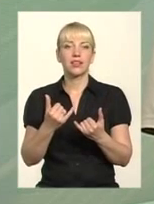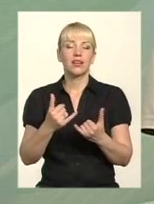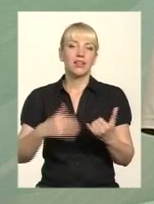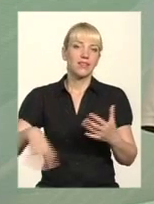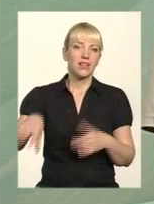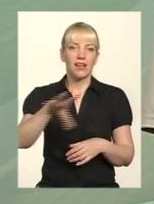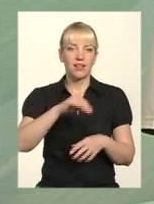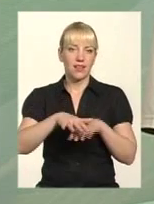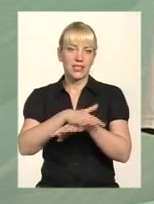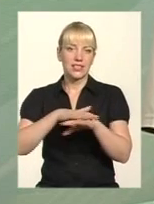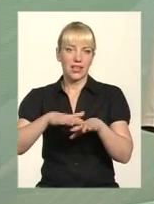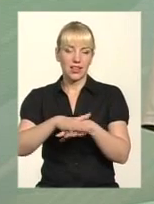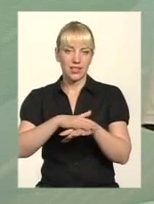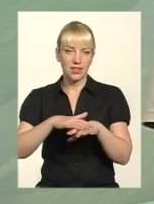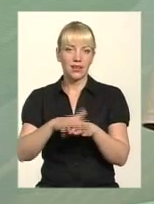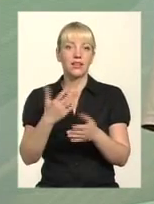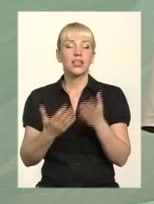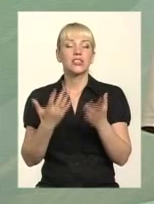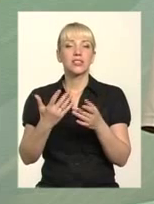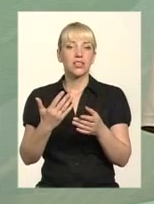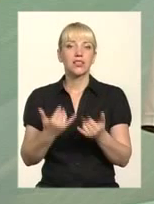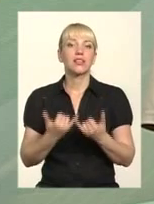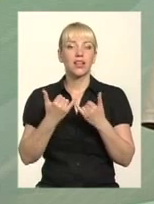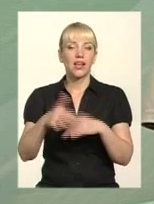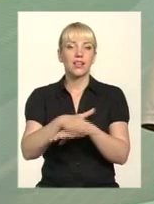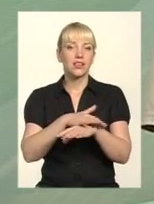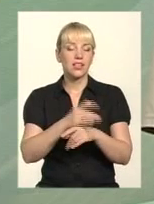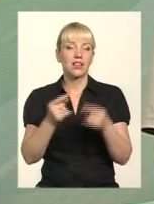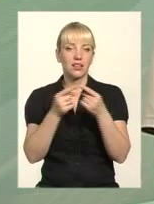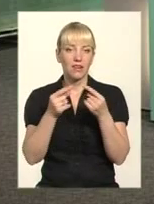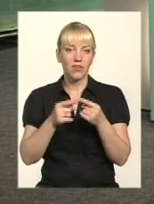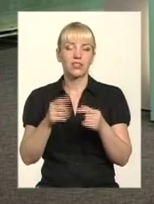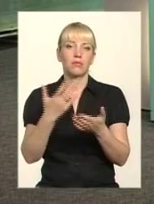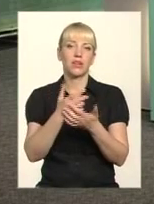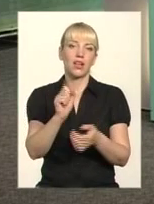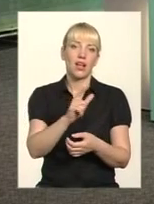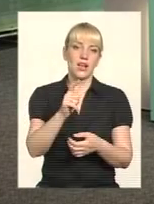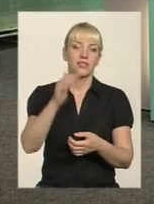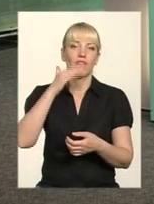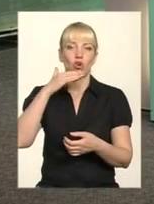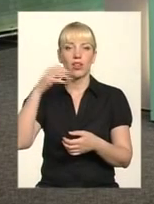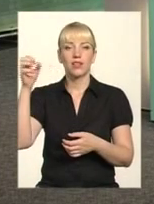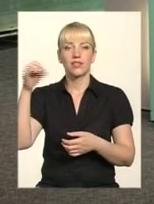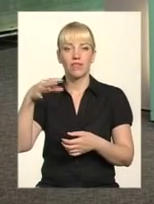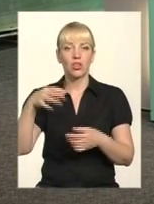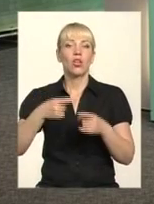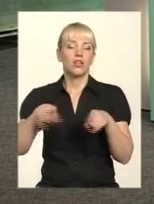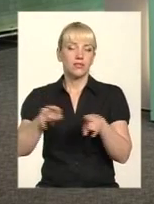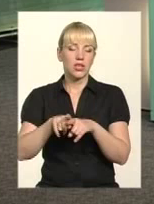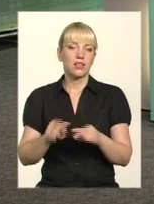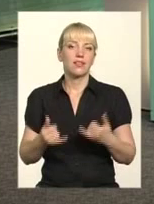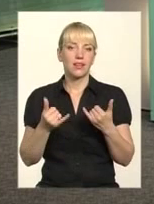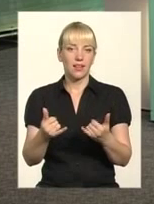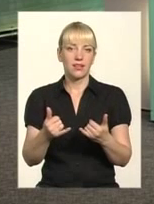чітко оговорено. Тобто, скільки для населення визначено, стільки, і газ, і вода, і світло, і деяк для населення.